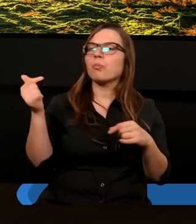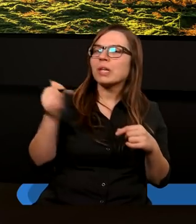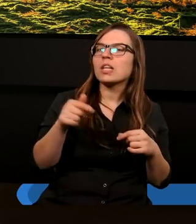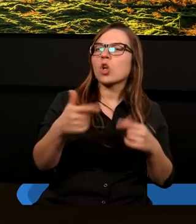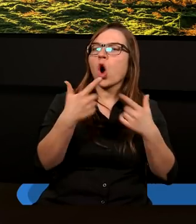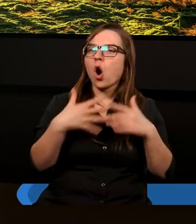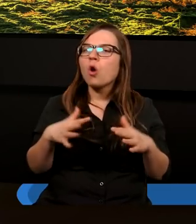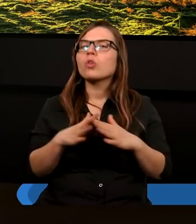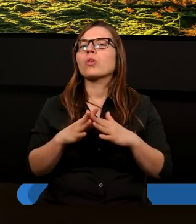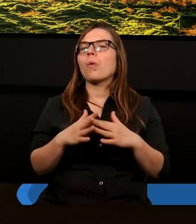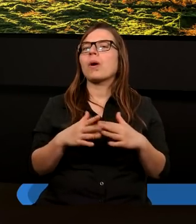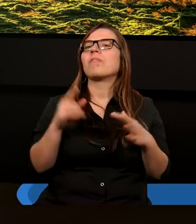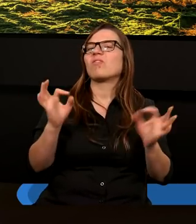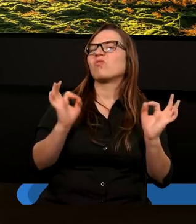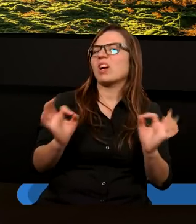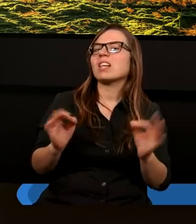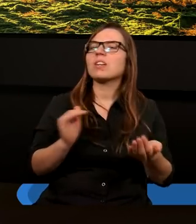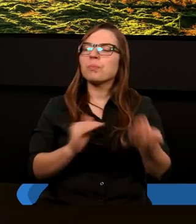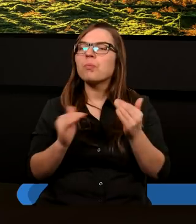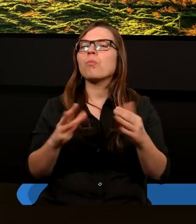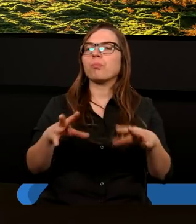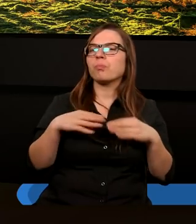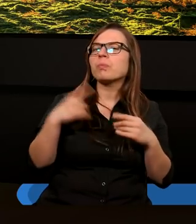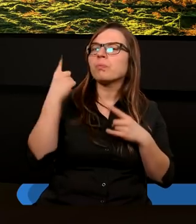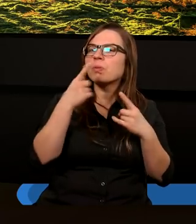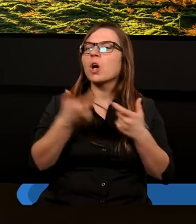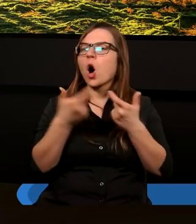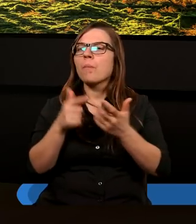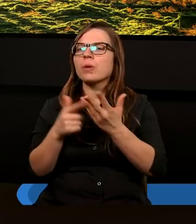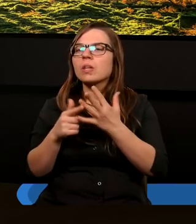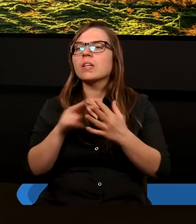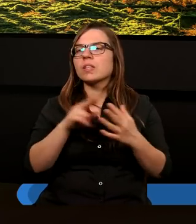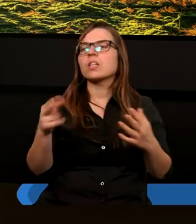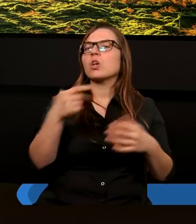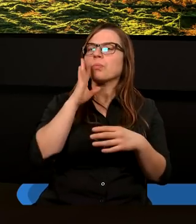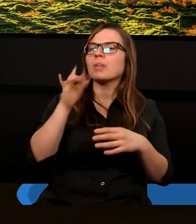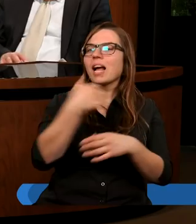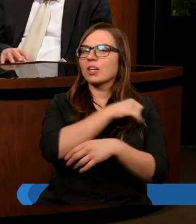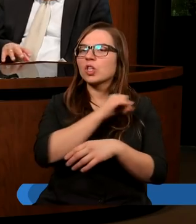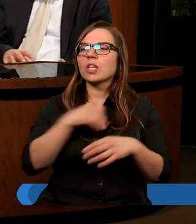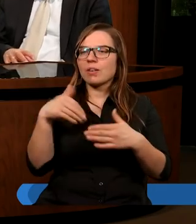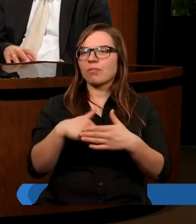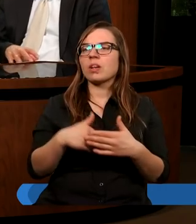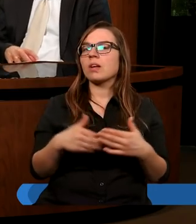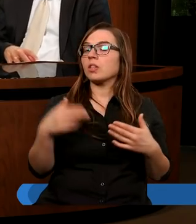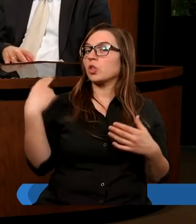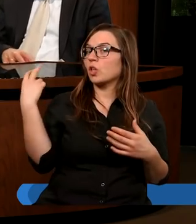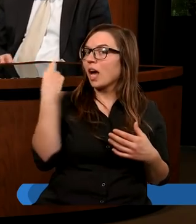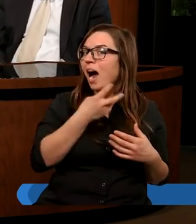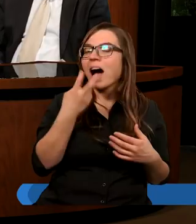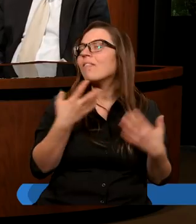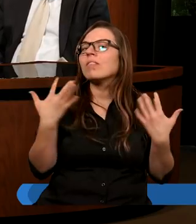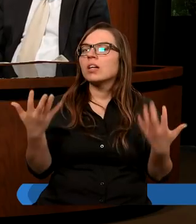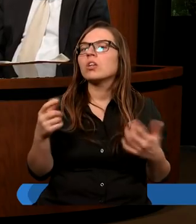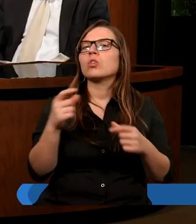do Kościoła zostali we właściwy sposób przyjęci i dać im swobodę bycia chrześcijana. Bardzo ciekawe są